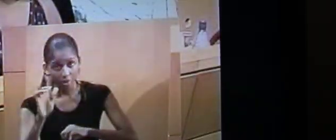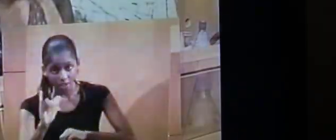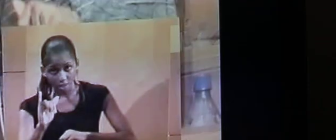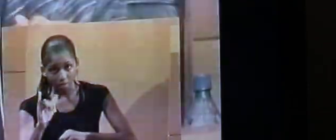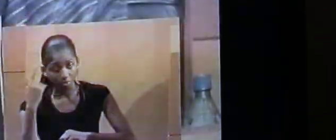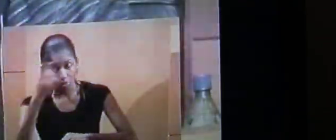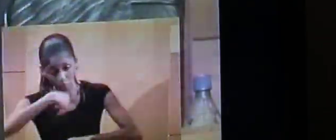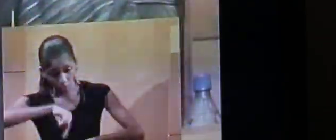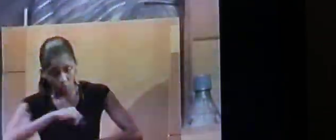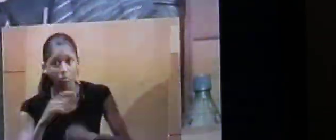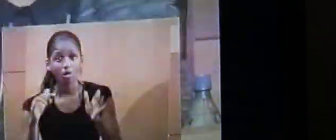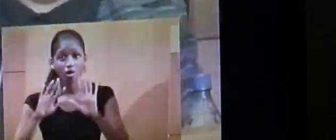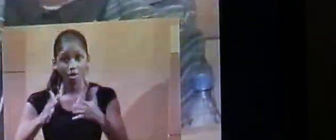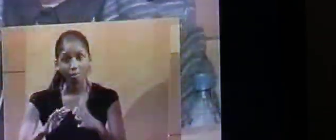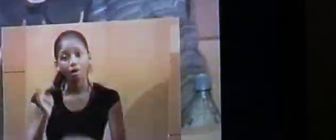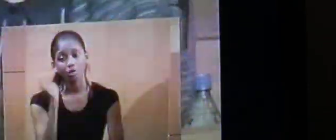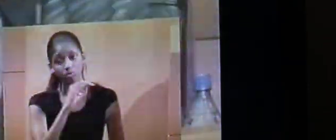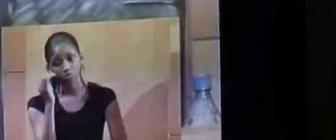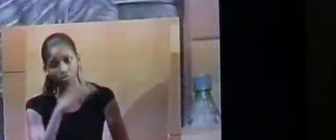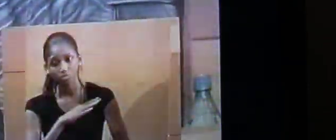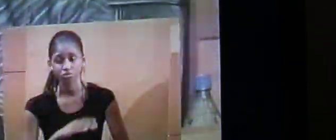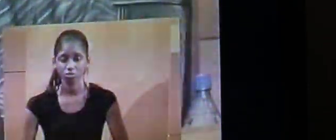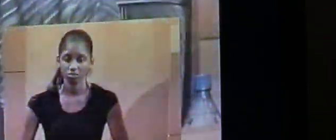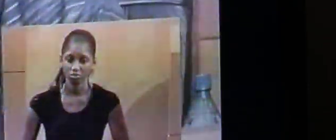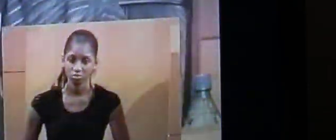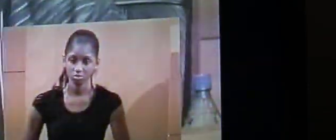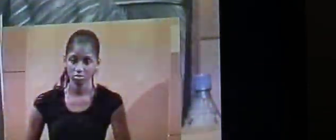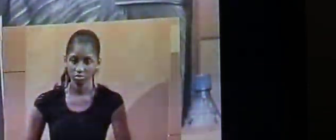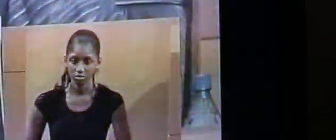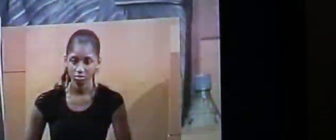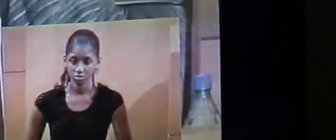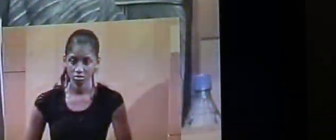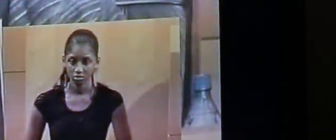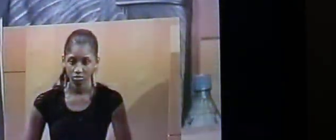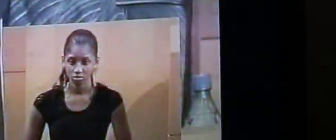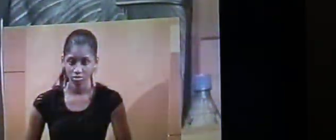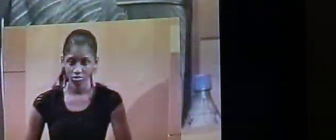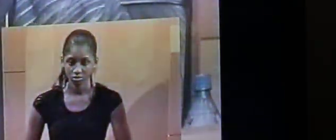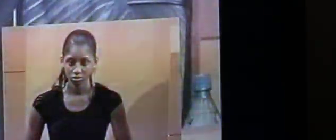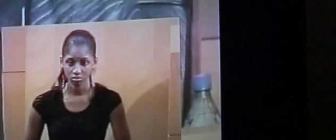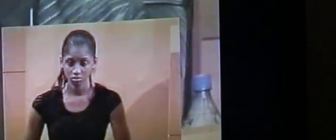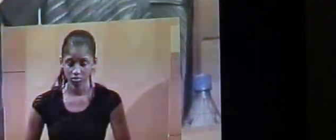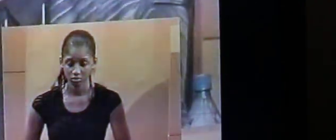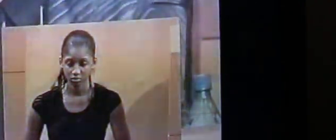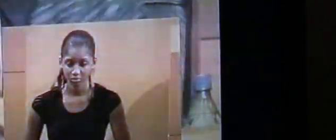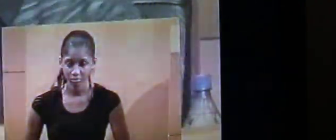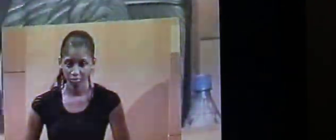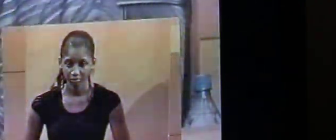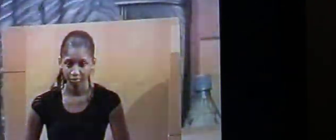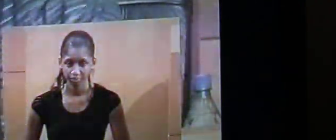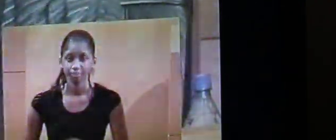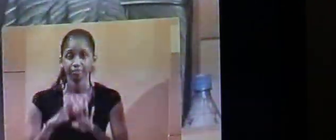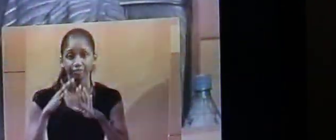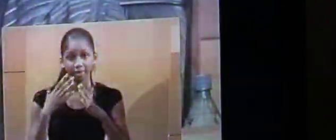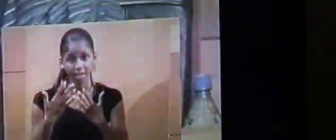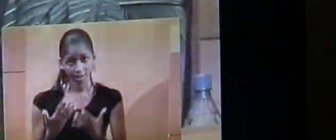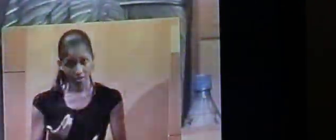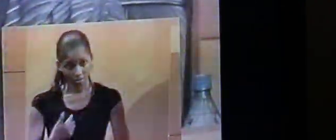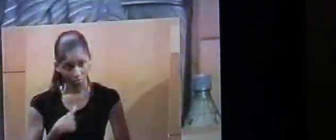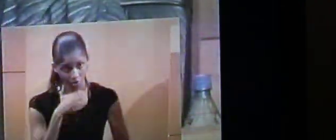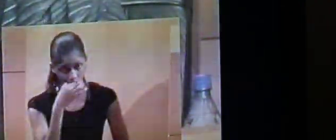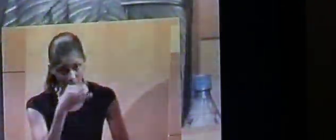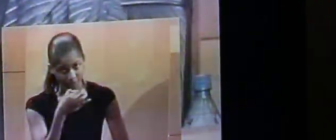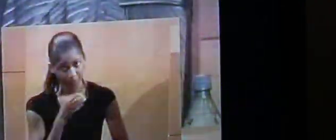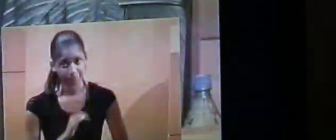en urgence. C'est un simulacre de démocratie. Alors je disais